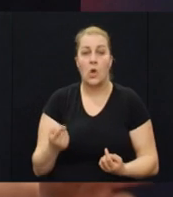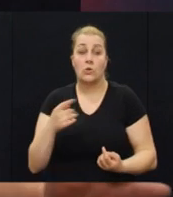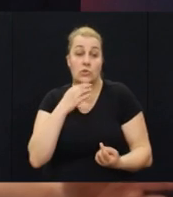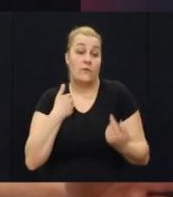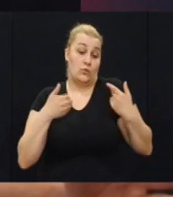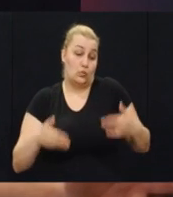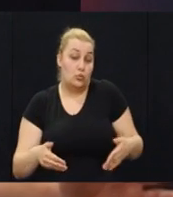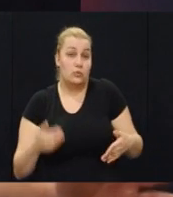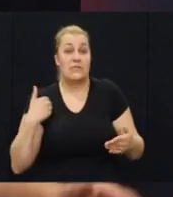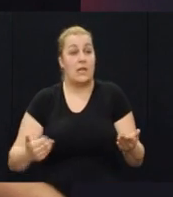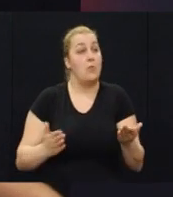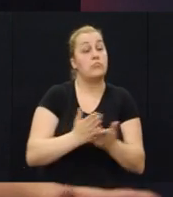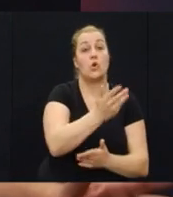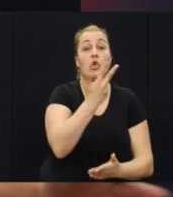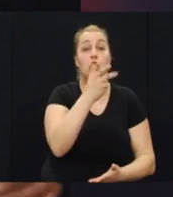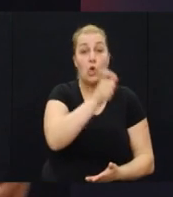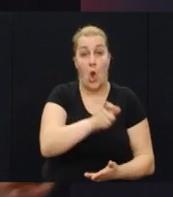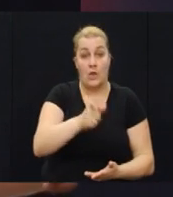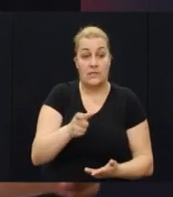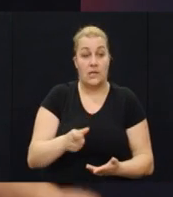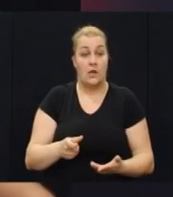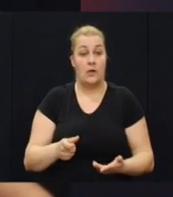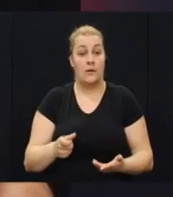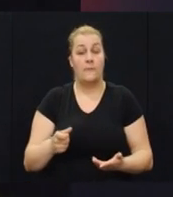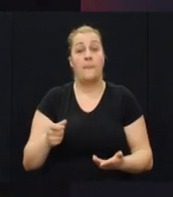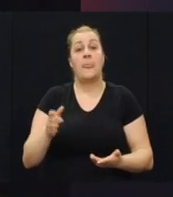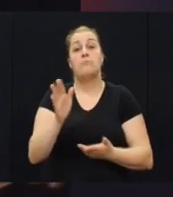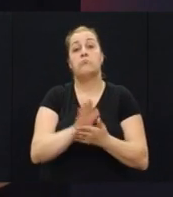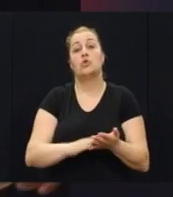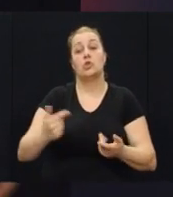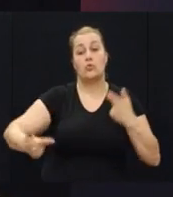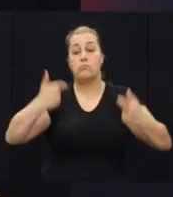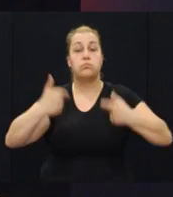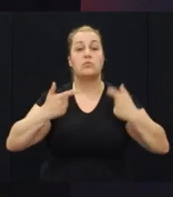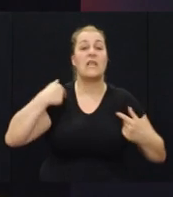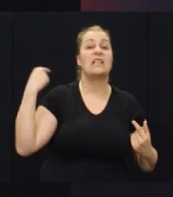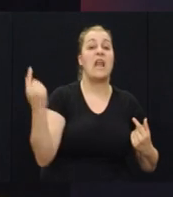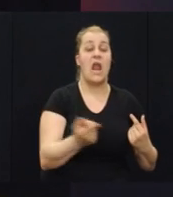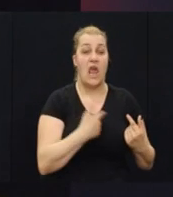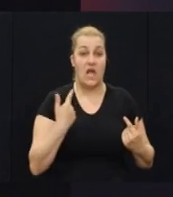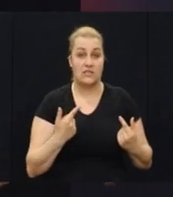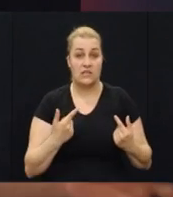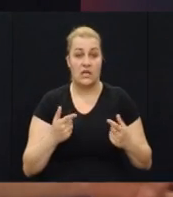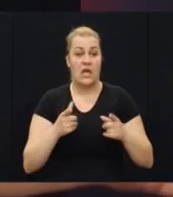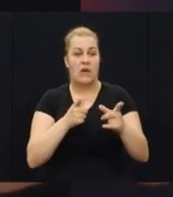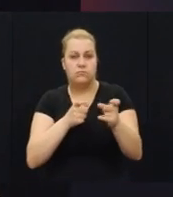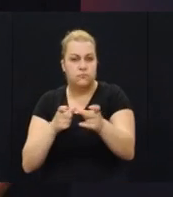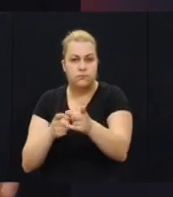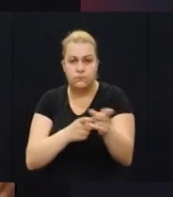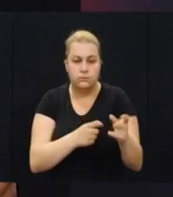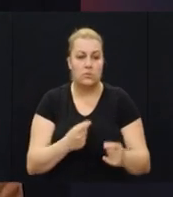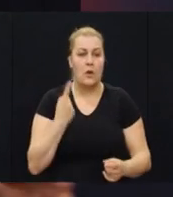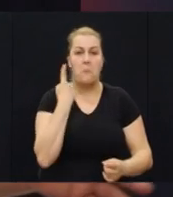evo mene tu kaže tu sad prošla trojica kako on to rekao na nas su počeli pucat pucat rafalima